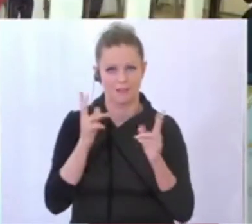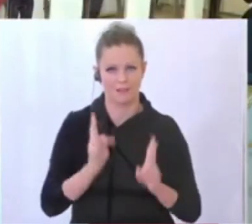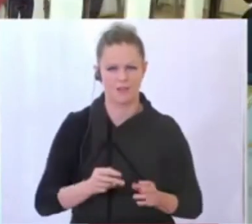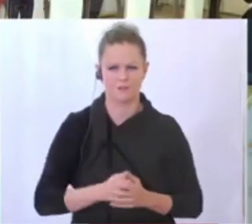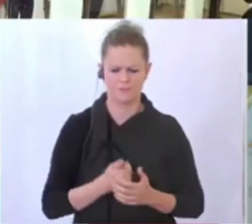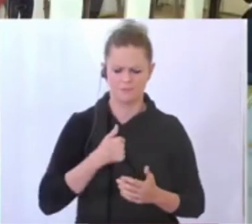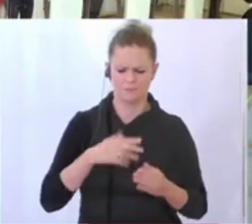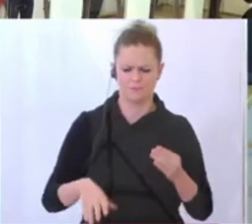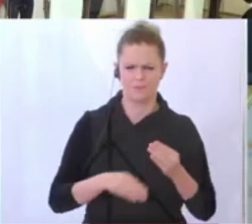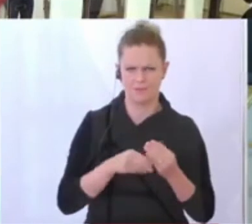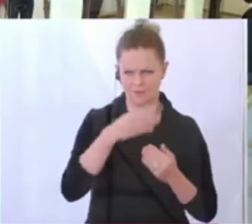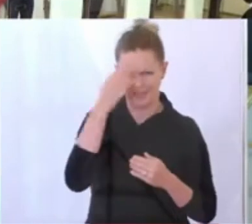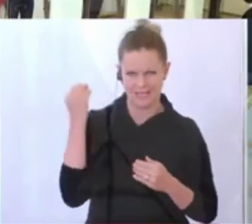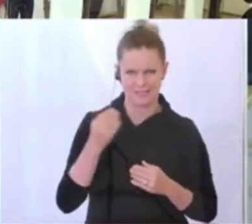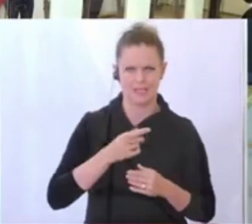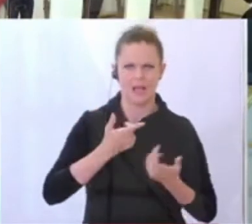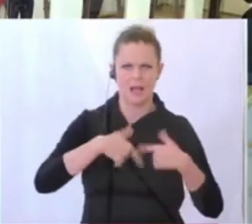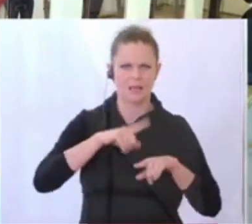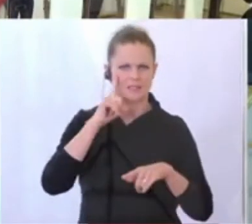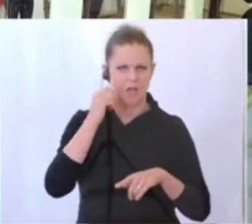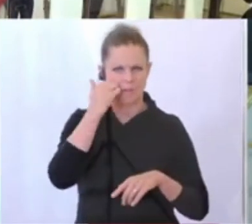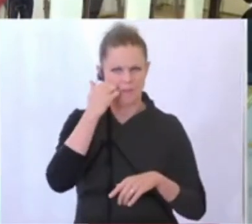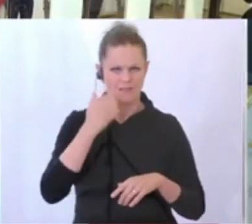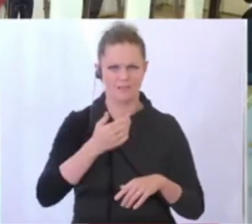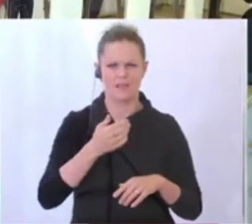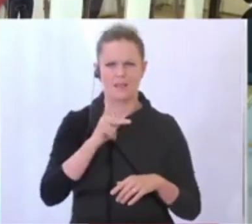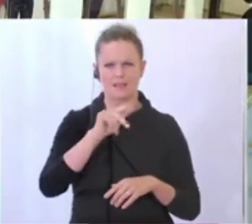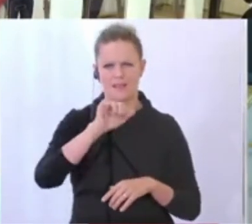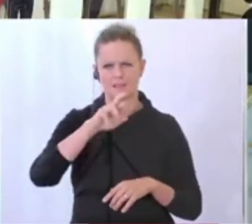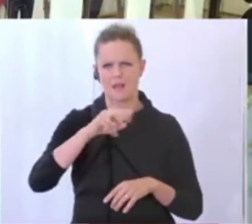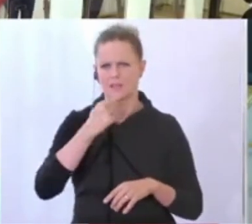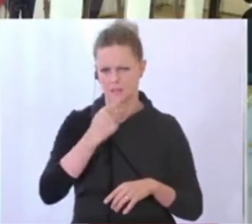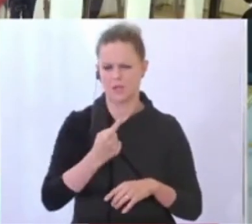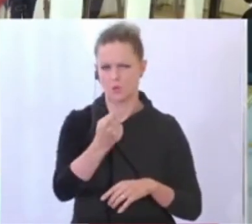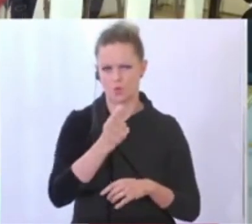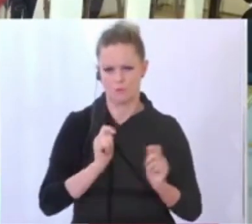Der Landeshauptmann Kaiser hat sich bereit erklärt, auch hier Vorschläge zu machen.